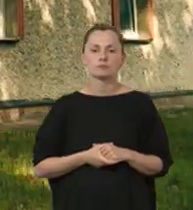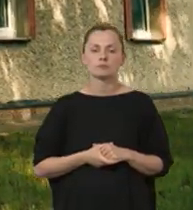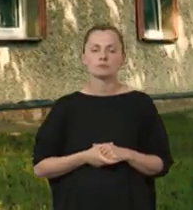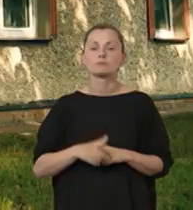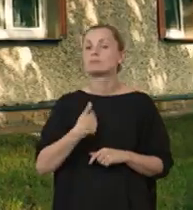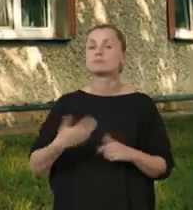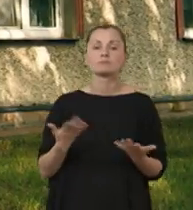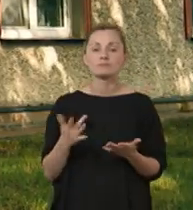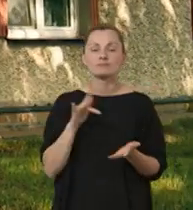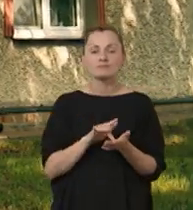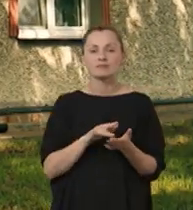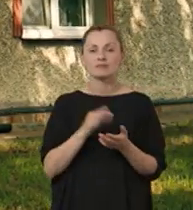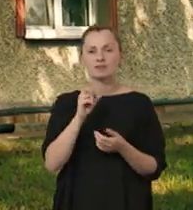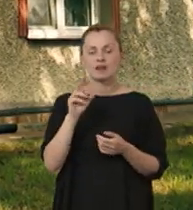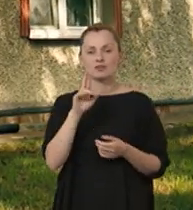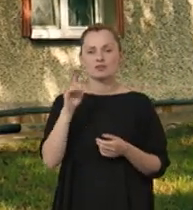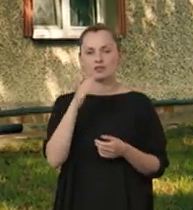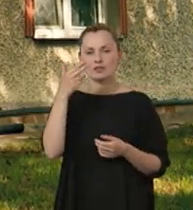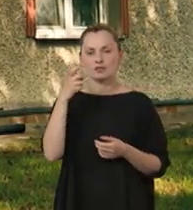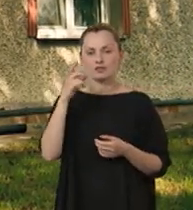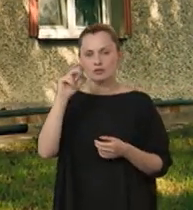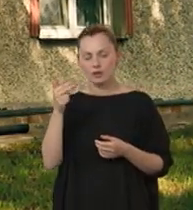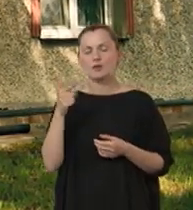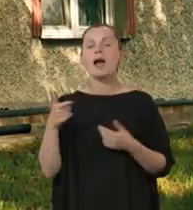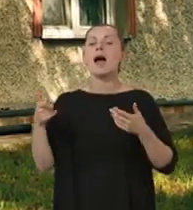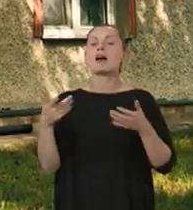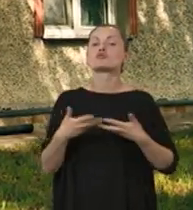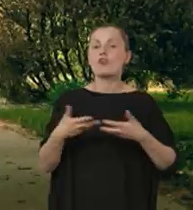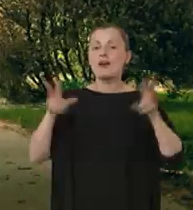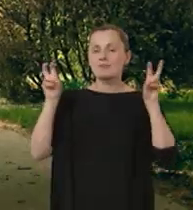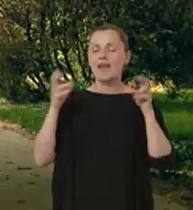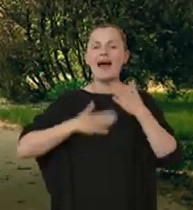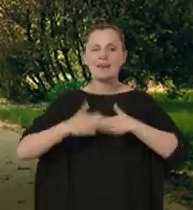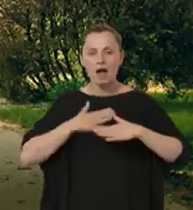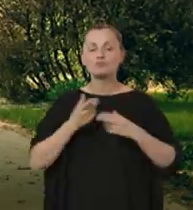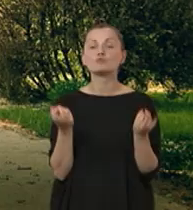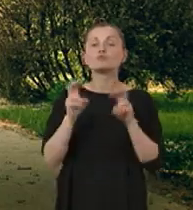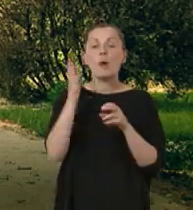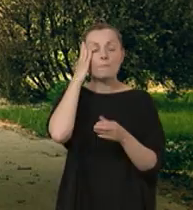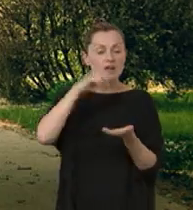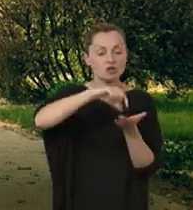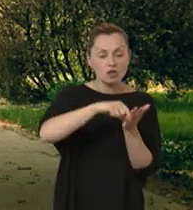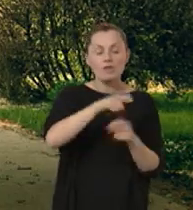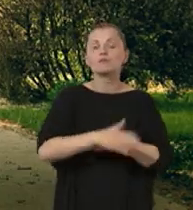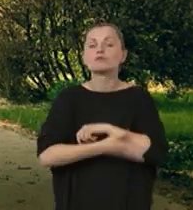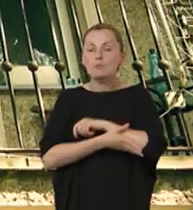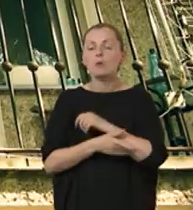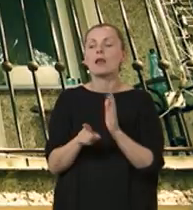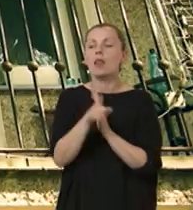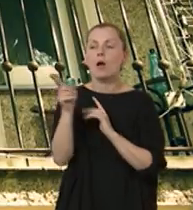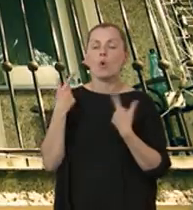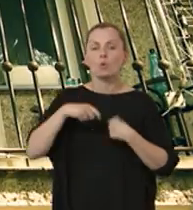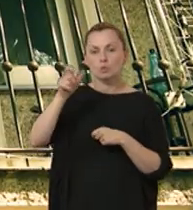Znajdujemy się w Straszyncinie, gdzie Stowarzyszenie Radość utworzyło mieszkanie wspomagane